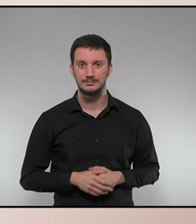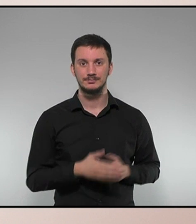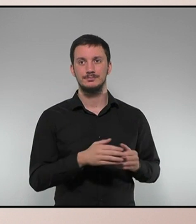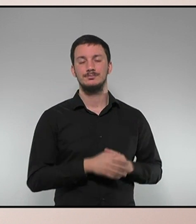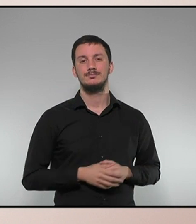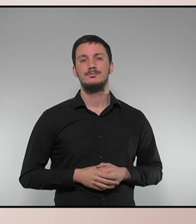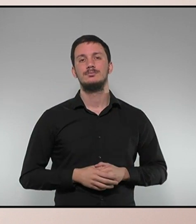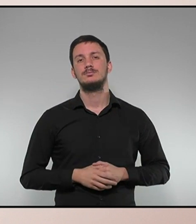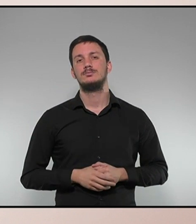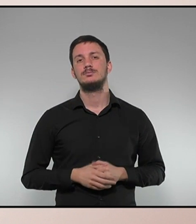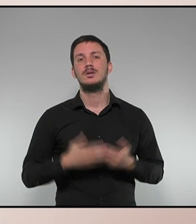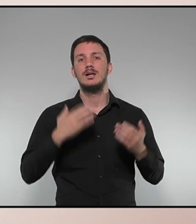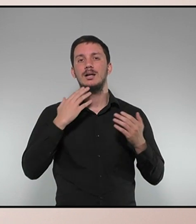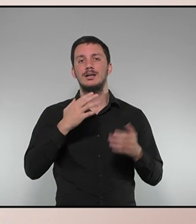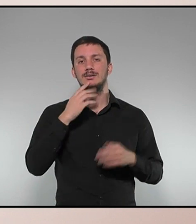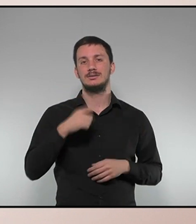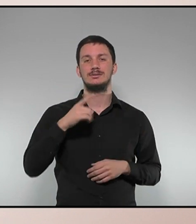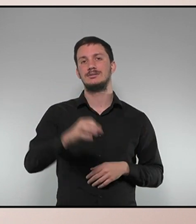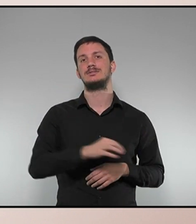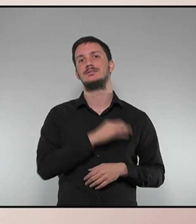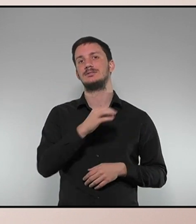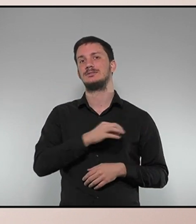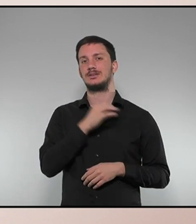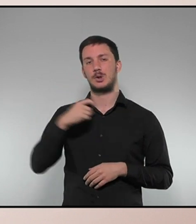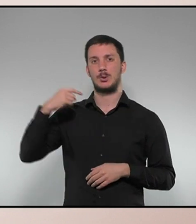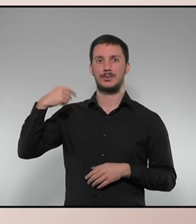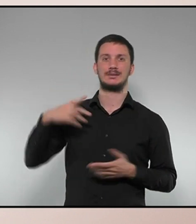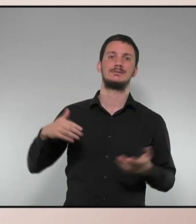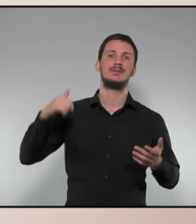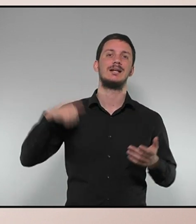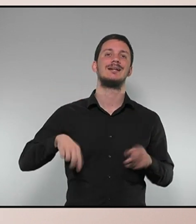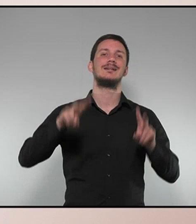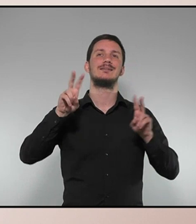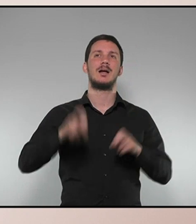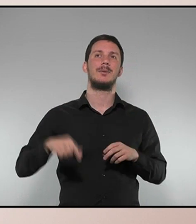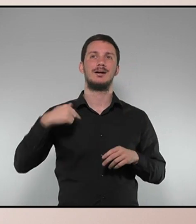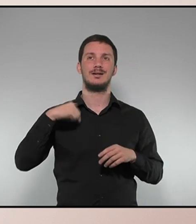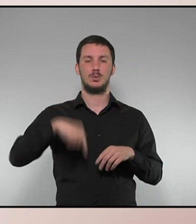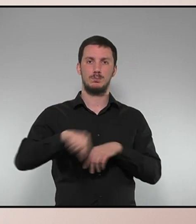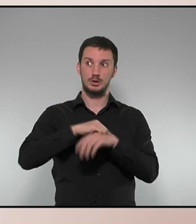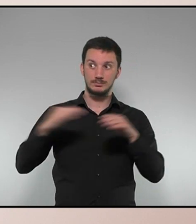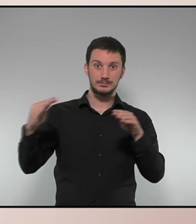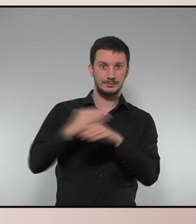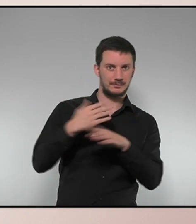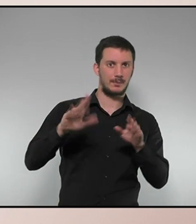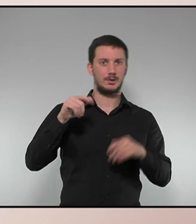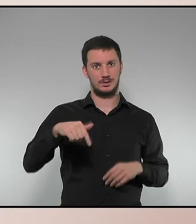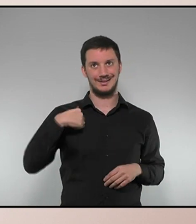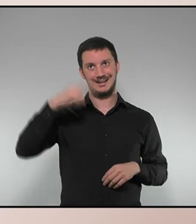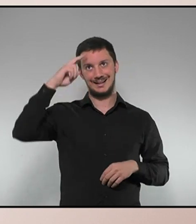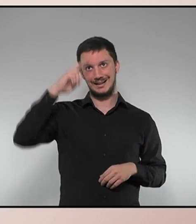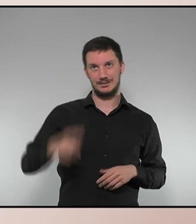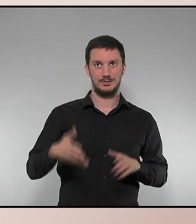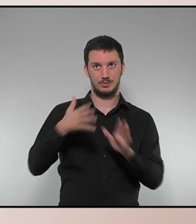Moltes gràcies senyora Vergés. Senyor Ernest Maragall des de la discrepància política els meus millors desitjos i el meu respecte per la seva